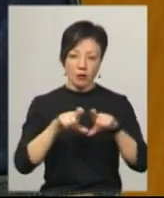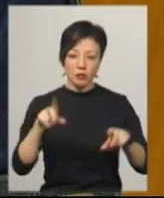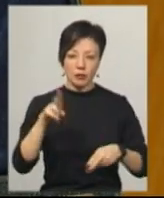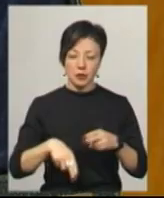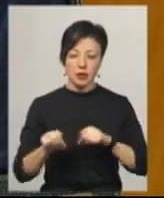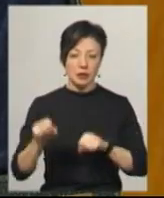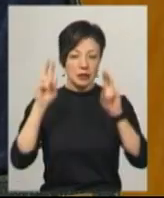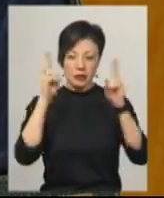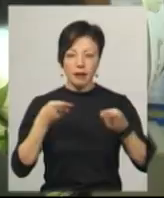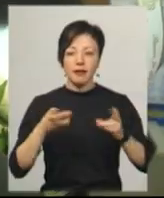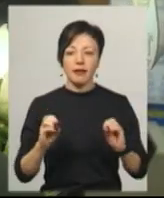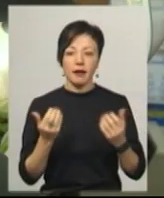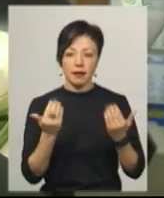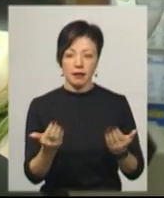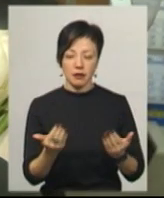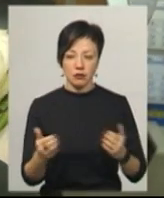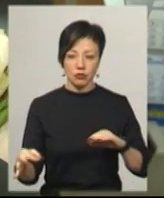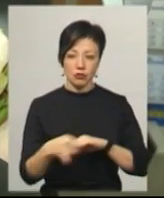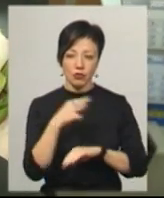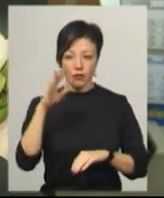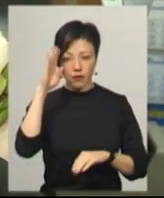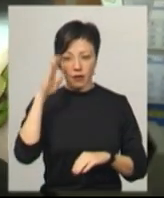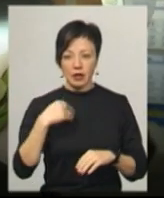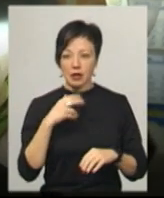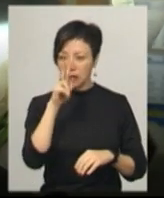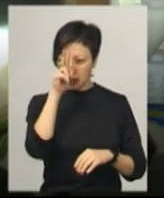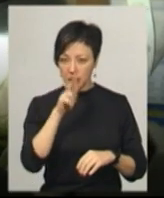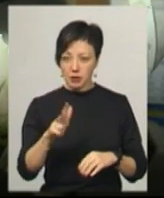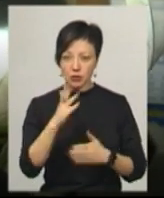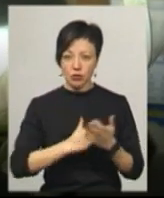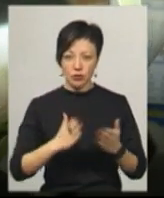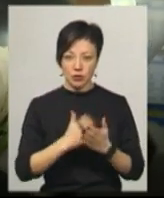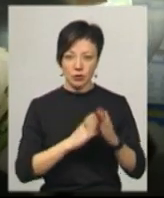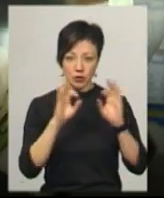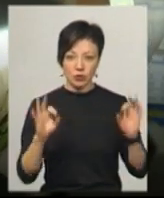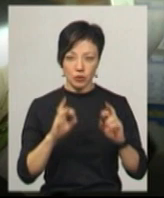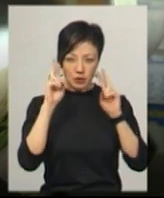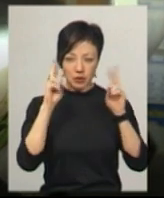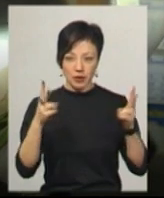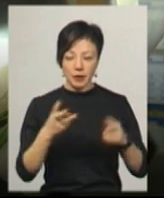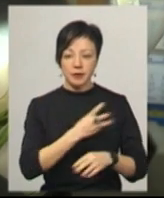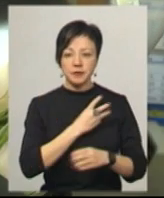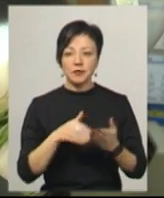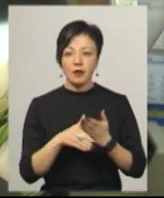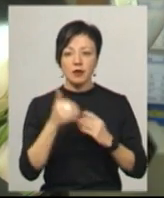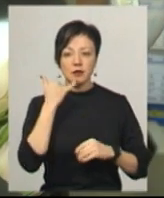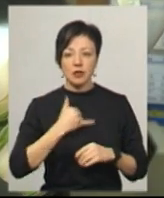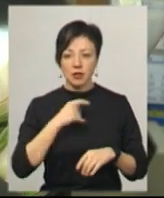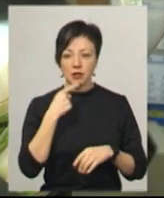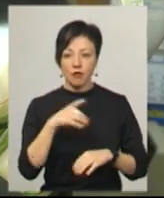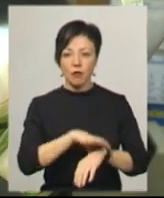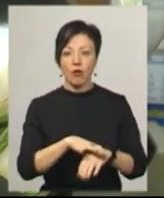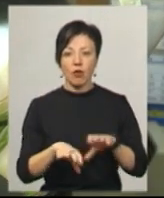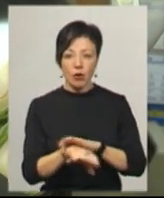захищати, не знала, де її чоловік. Три місяці я взагалі нічого не знала. Нам волонтери звонили, що він в